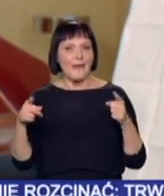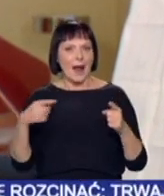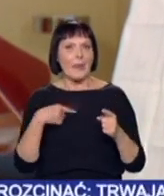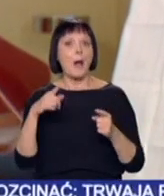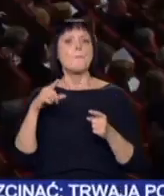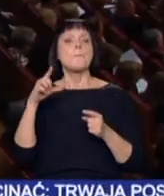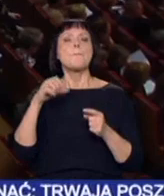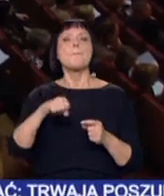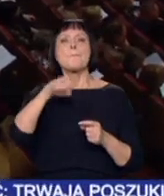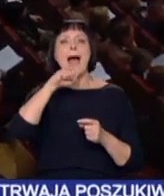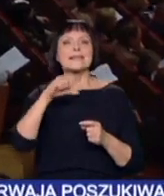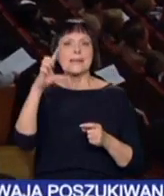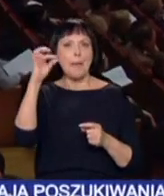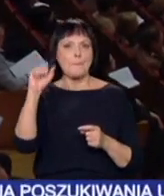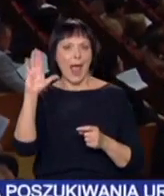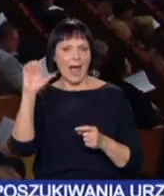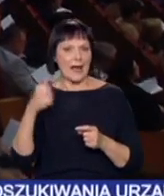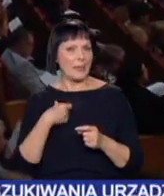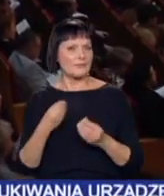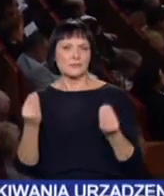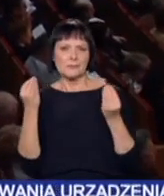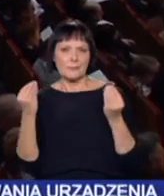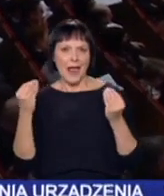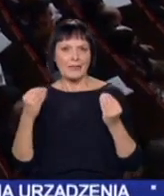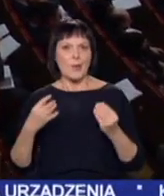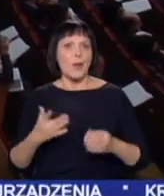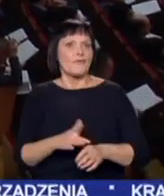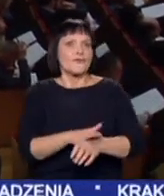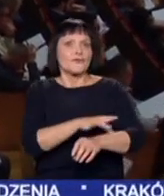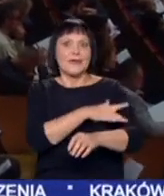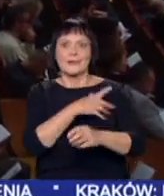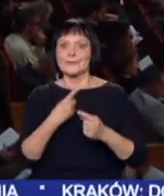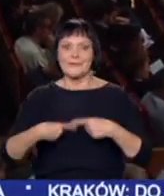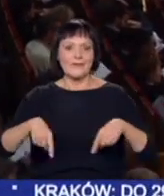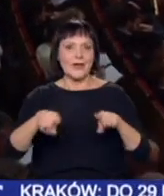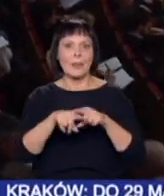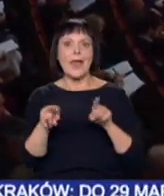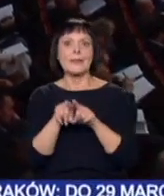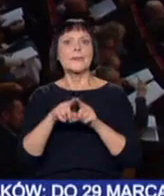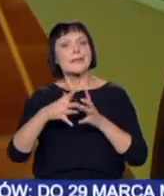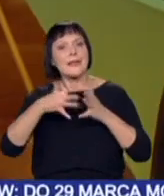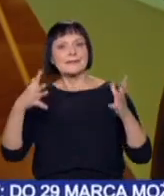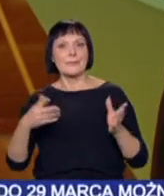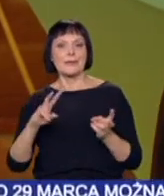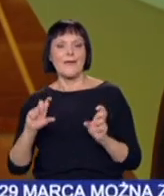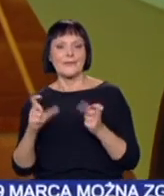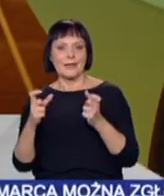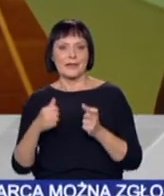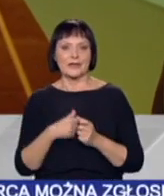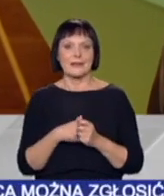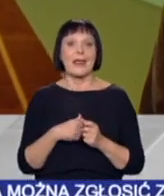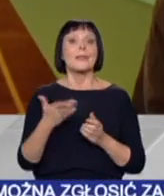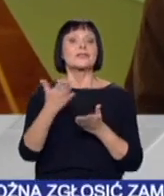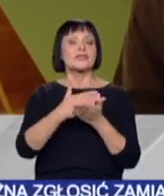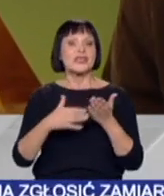To jedno z najwspanialszych dzieł w historii, a wczorajsze wzruszające wykonanie otworzyło drzwi do kolejnych wydarzeń. Keyboard Days to